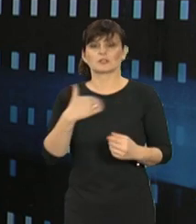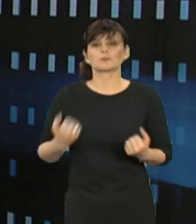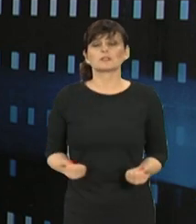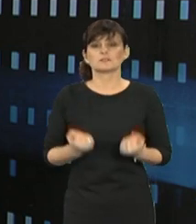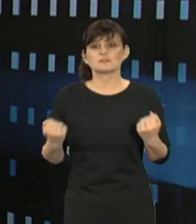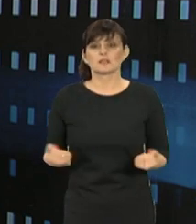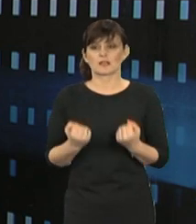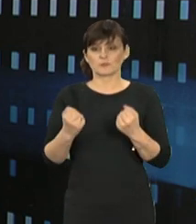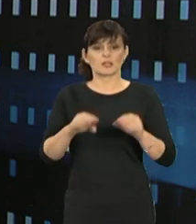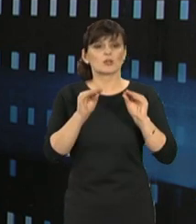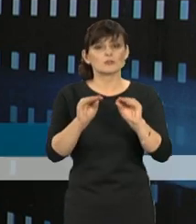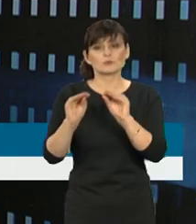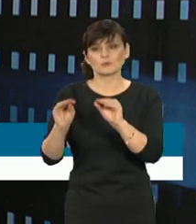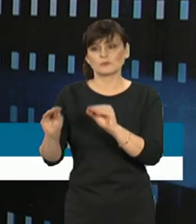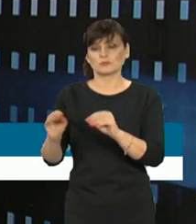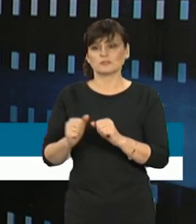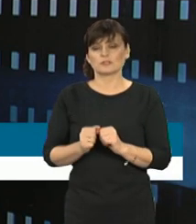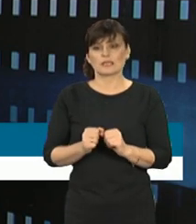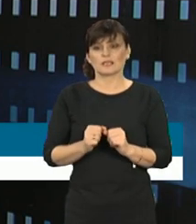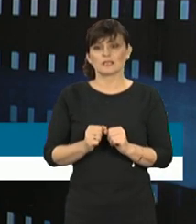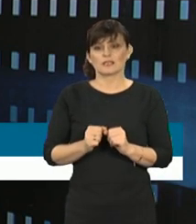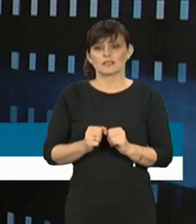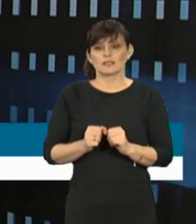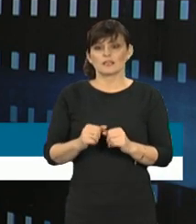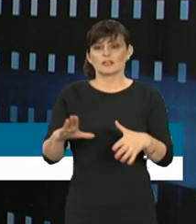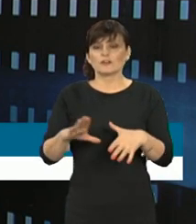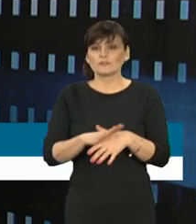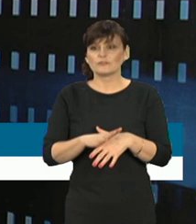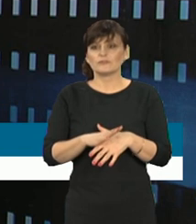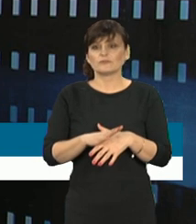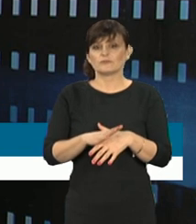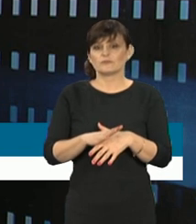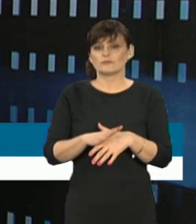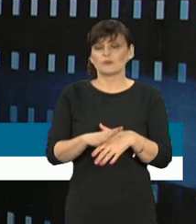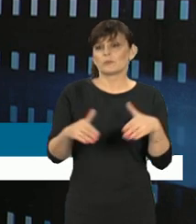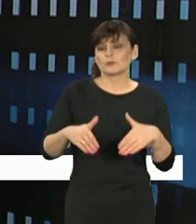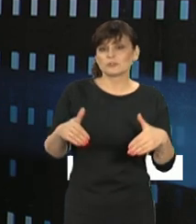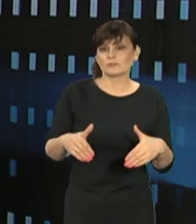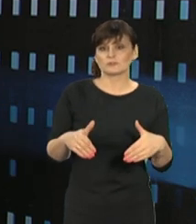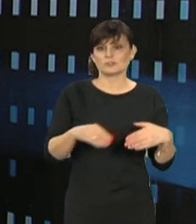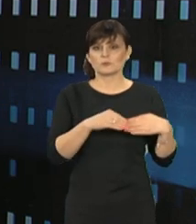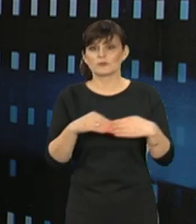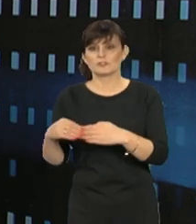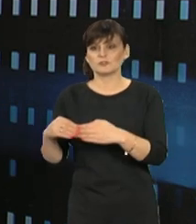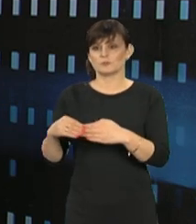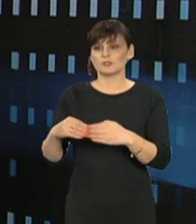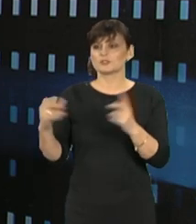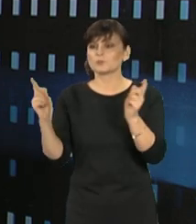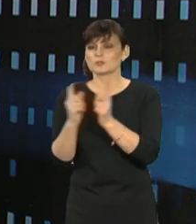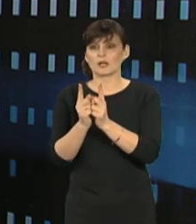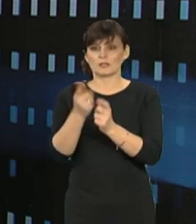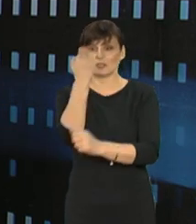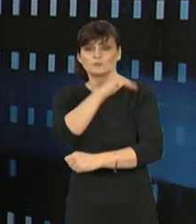staramy się również edukować. W ramach możliwości przeprowadzamy prelekcje w